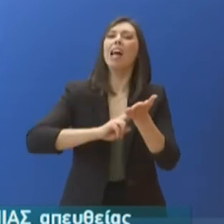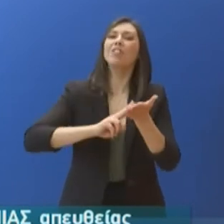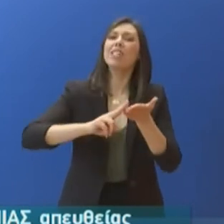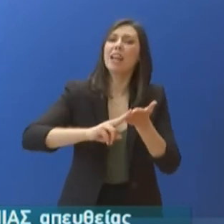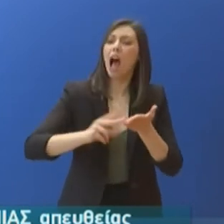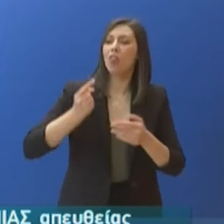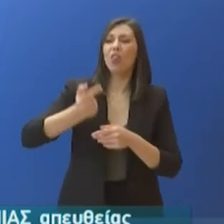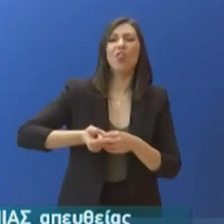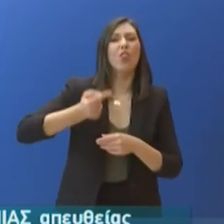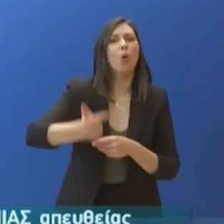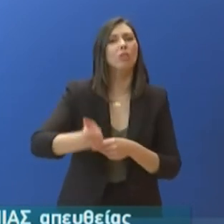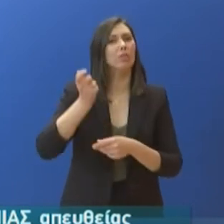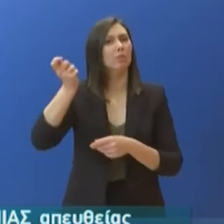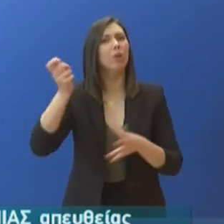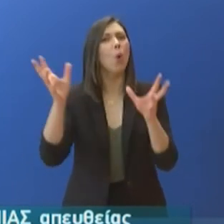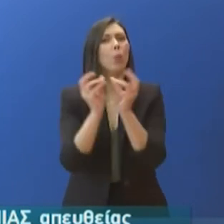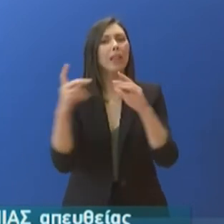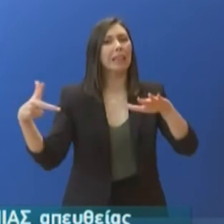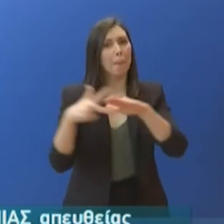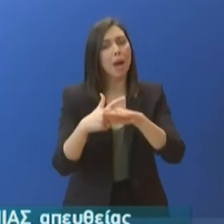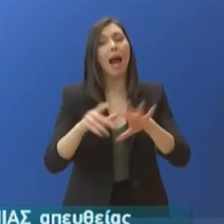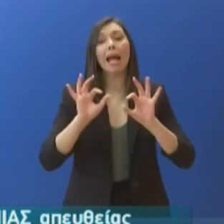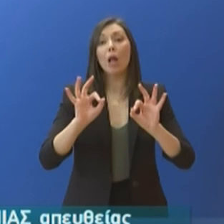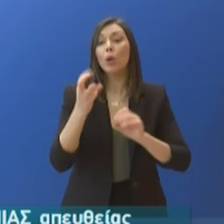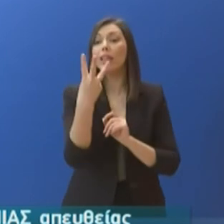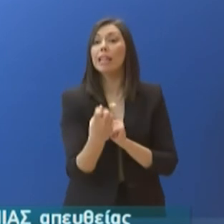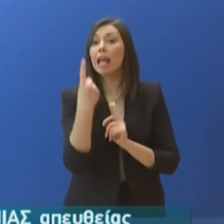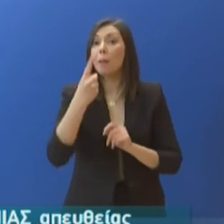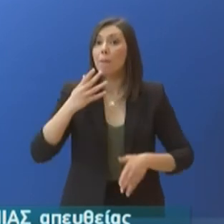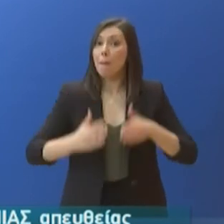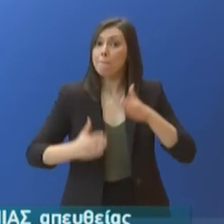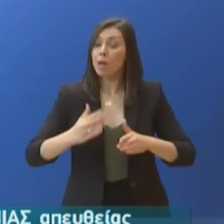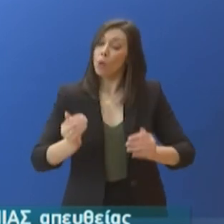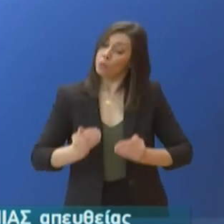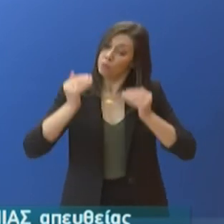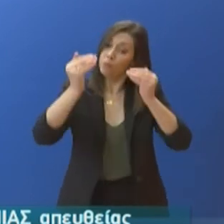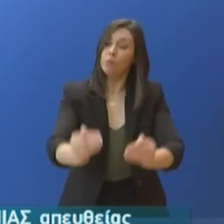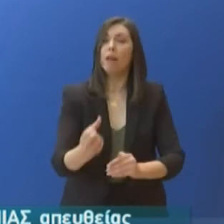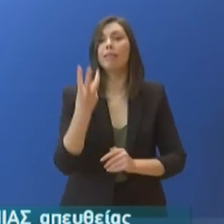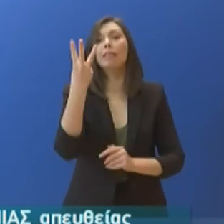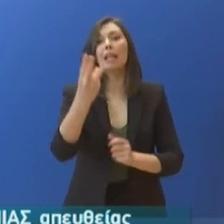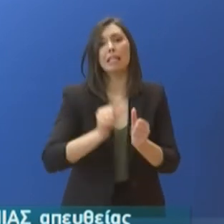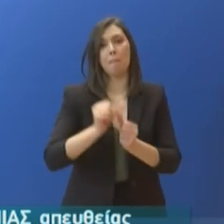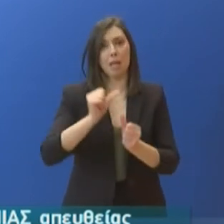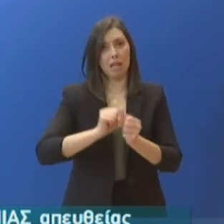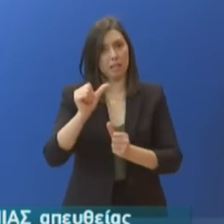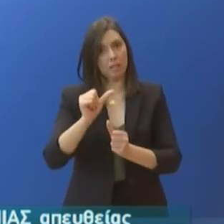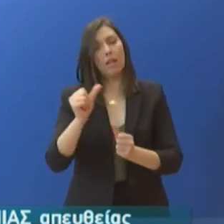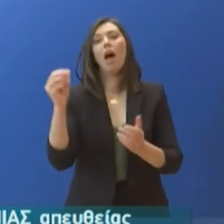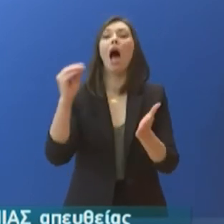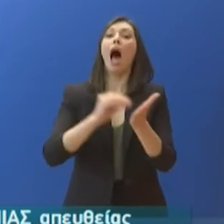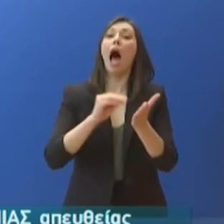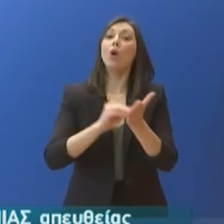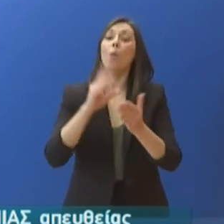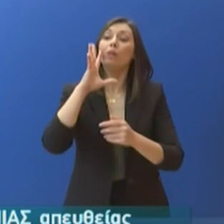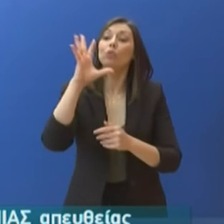και των δόσεων κάθε είδους ρύθμισης που είναι πληρωταίες έως 31η Μαρτίου. Επιπλέον, για τη στήριξη της απασχόλησης και τη